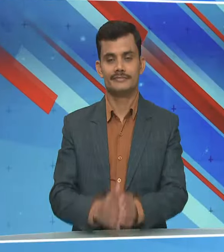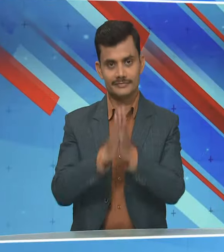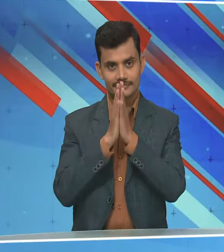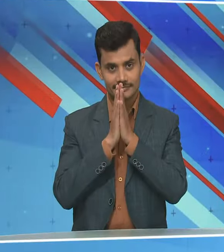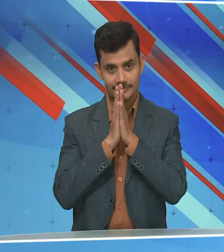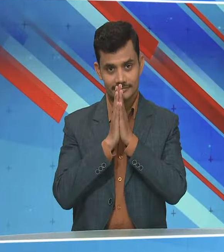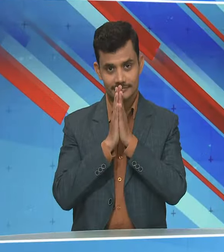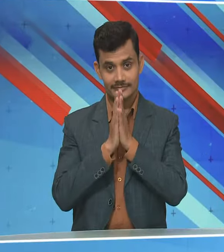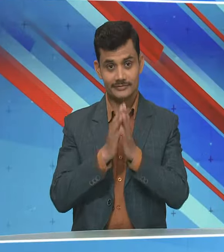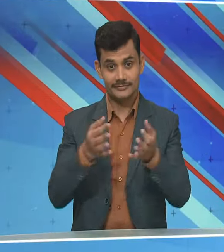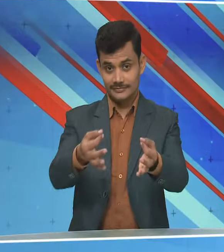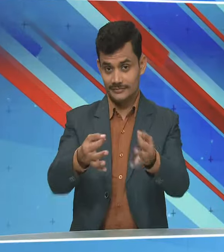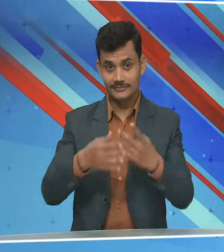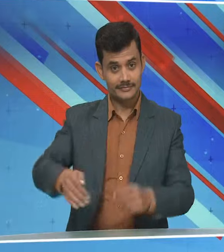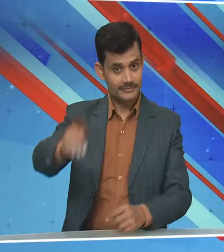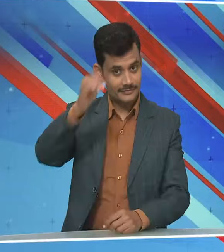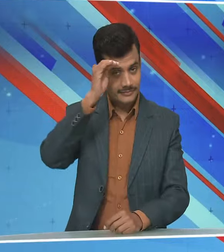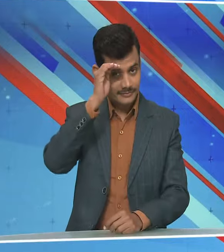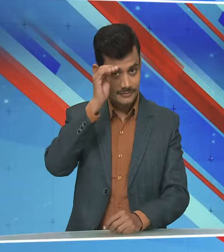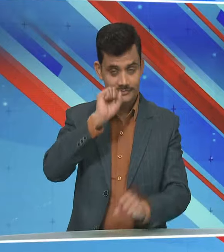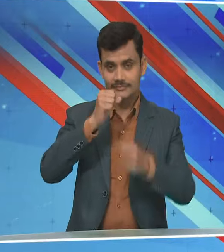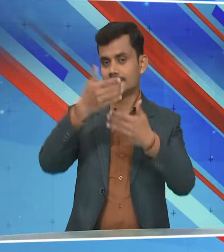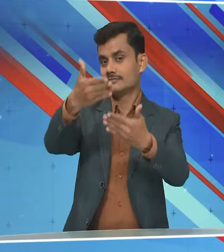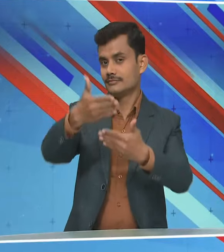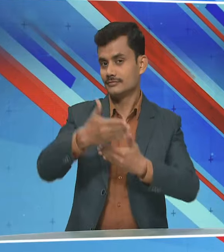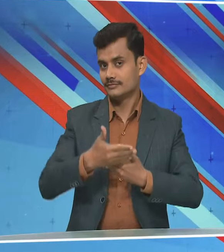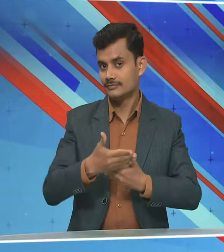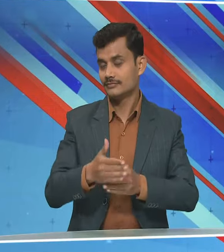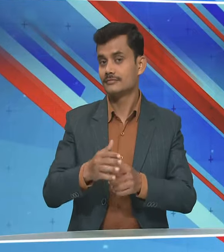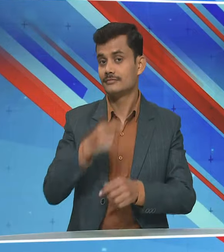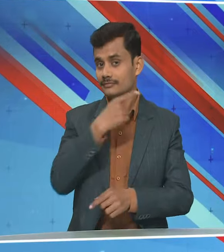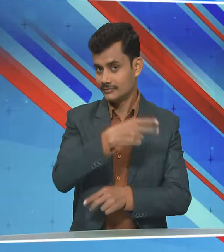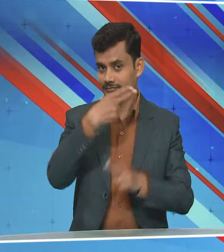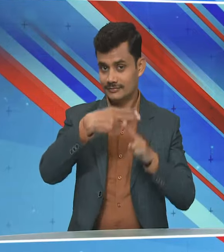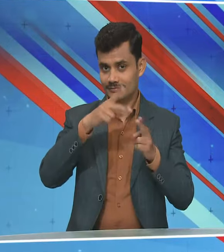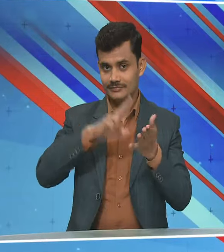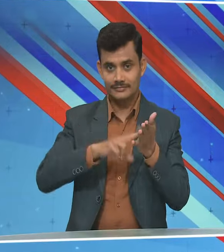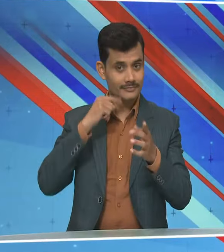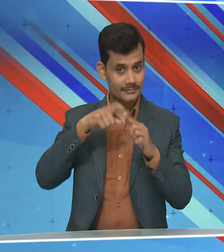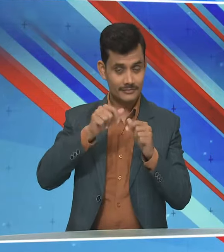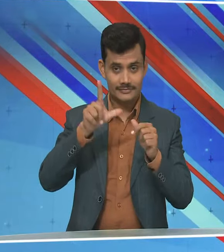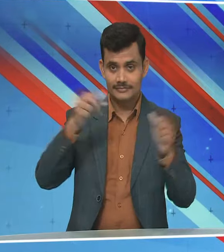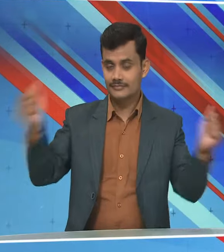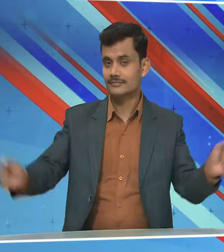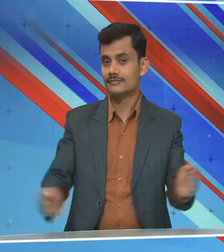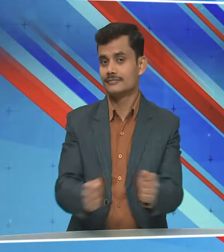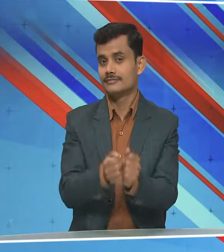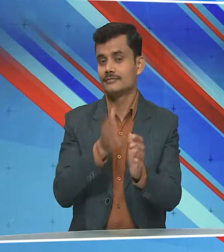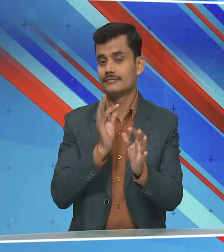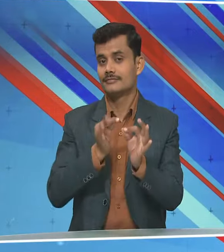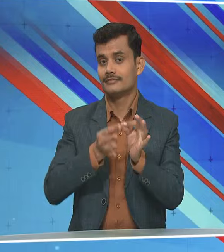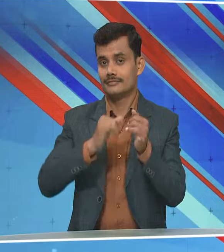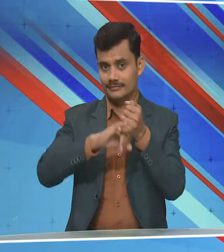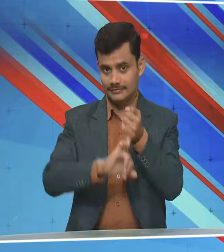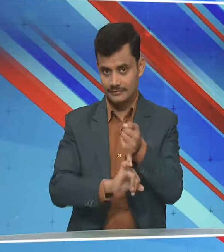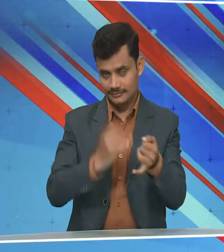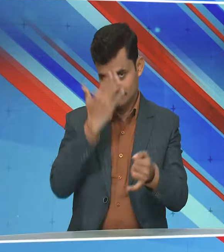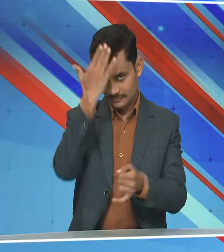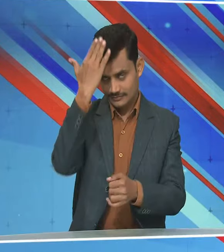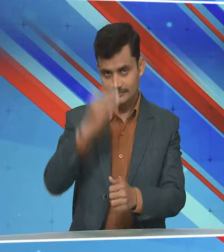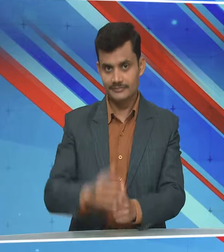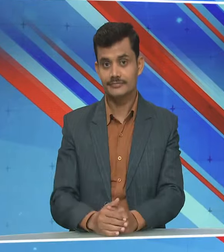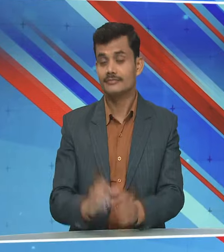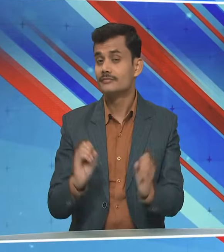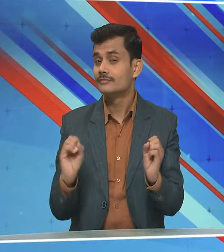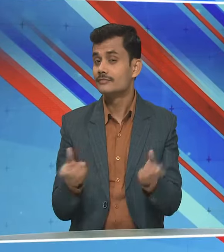नमस्कार इस विशेश समाचार बुलिटिन में आप सभी का स्वागत है मैं हूँ निखिल और मेरे साथ है मेरे सहीयोगी शरत मुद्गल